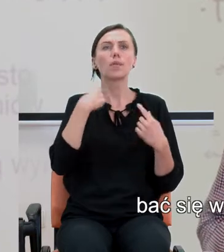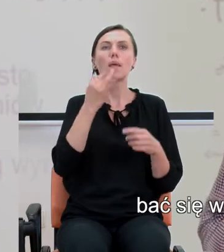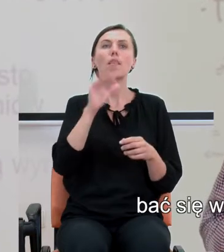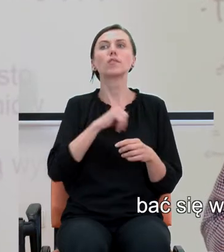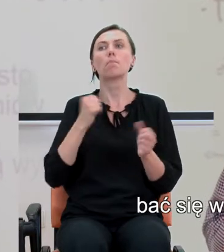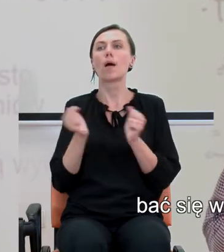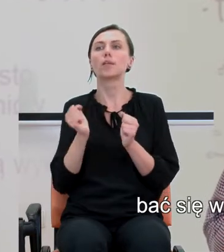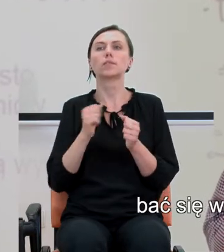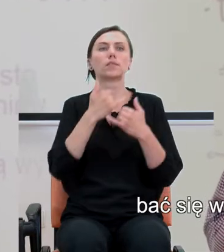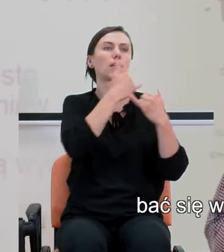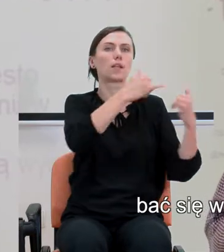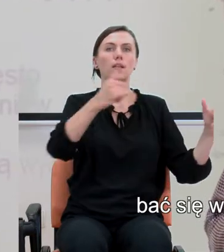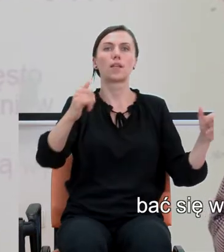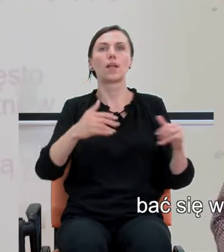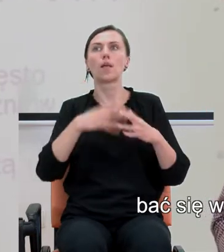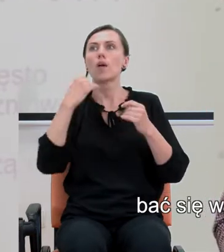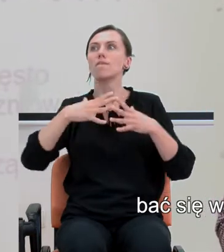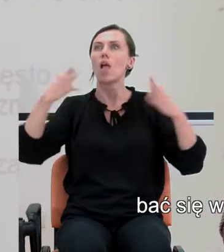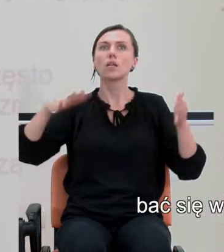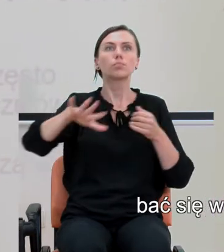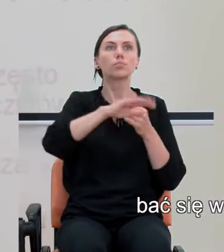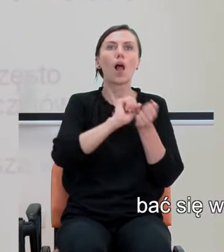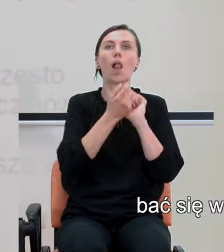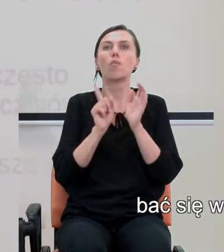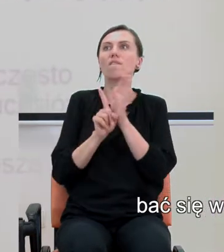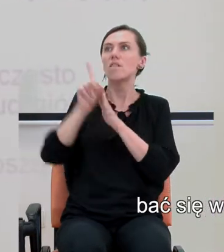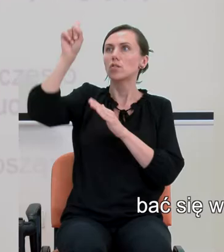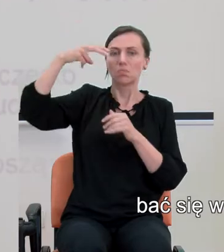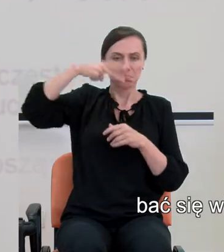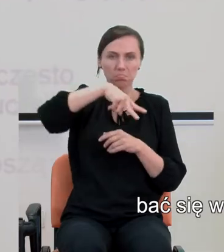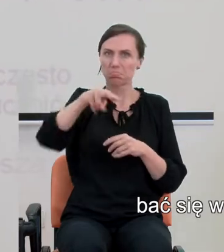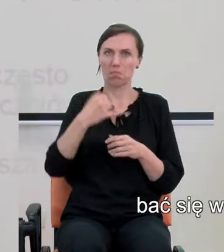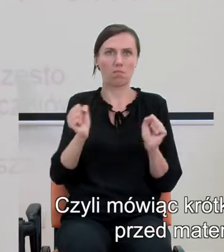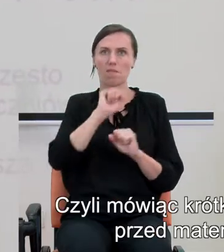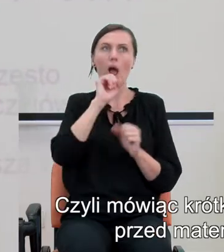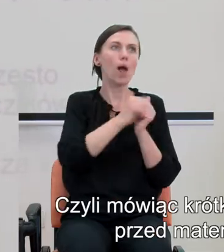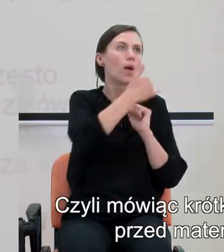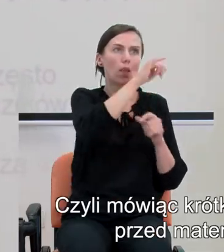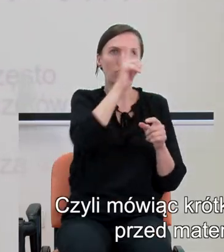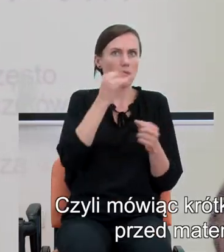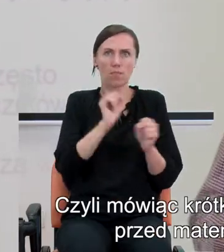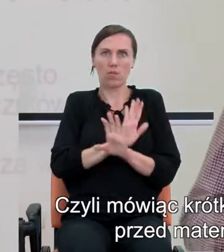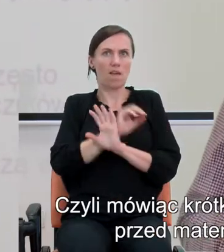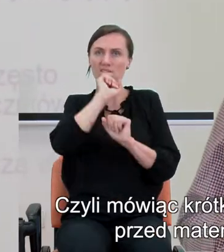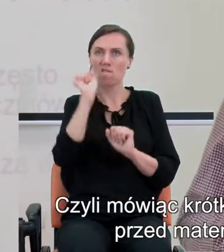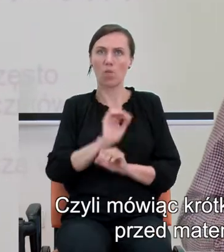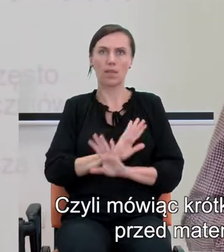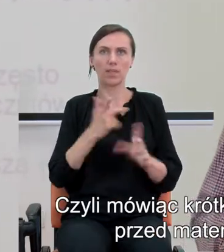bać się wielkich przestrzeni, wysokości, innych ludzi. Czyli mówiąc krótko,